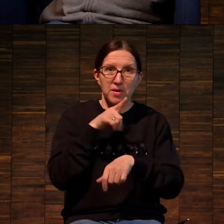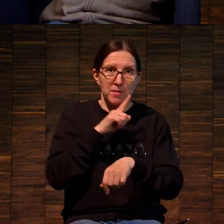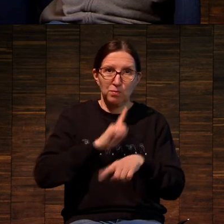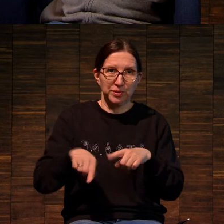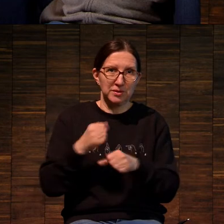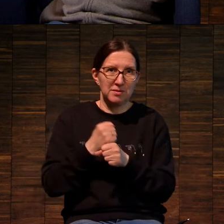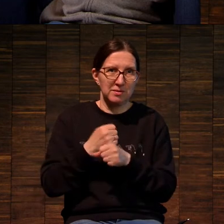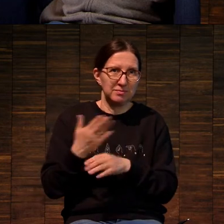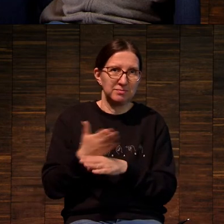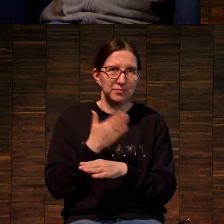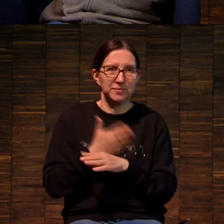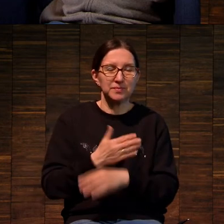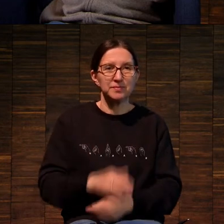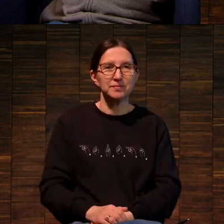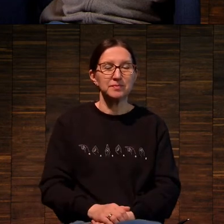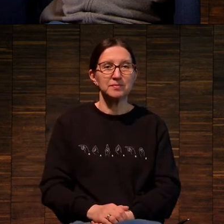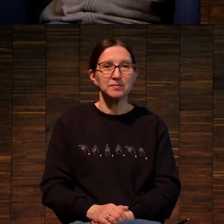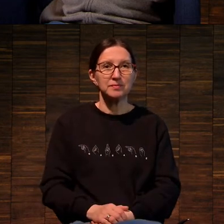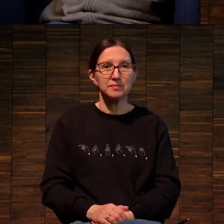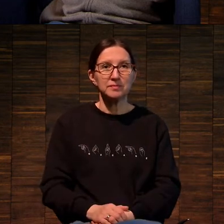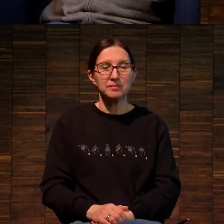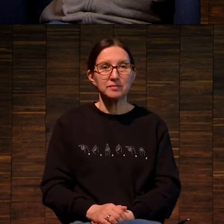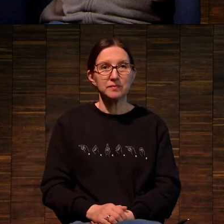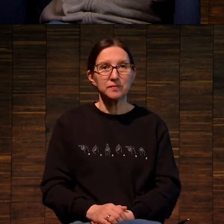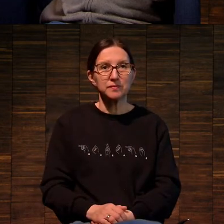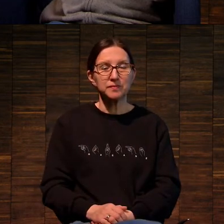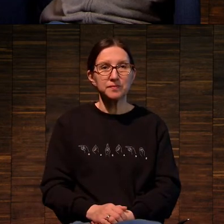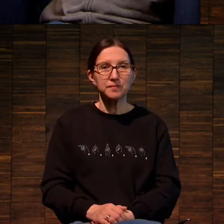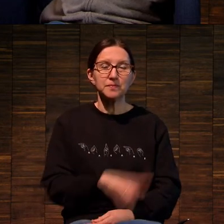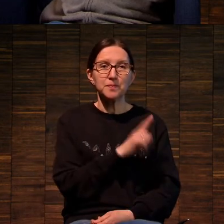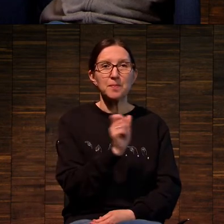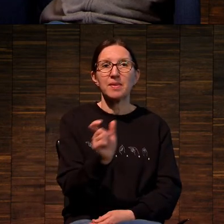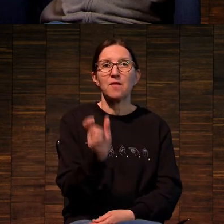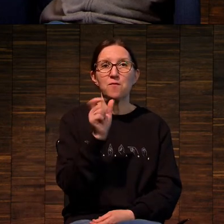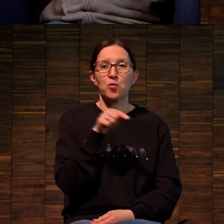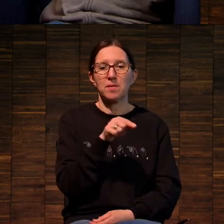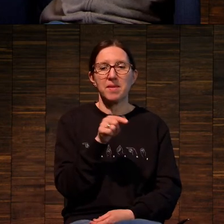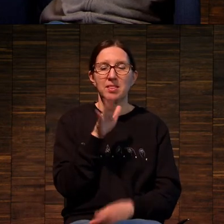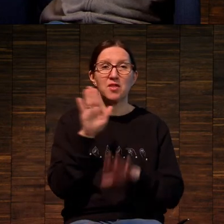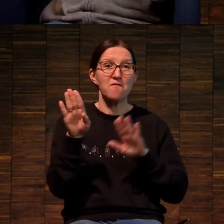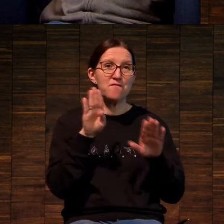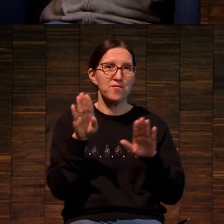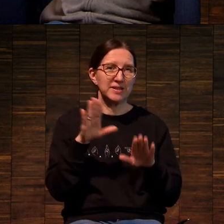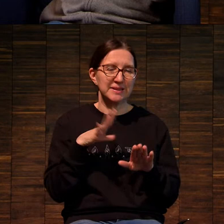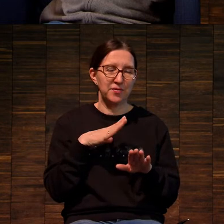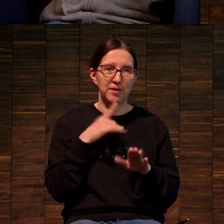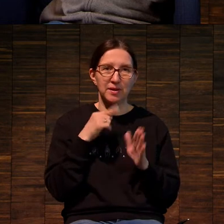один из фрагментов выставки...